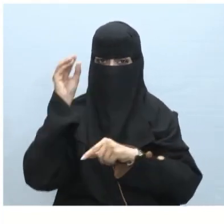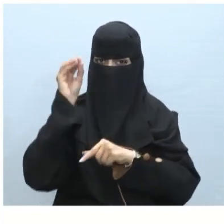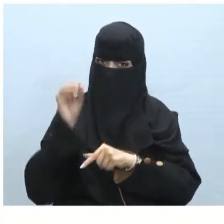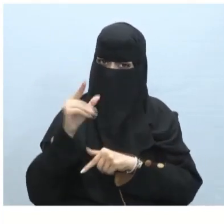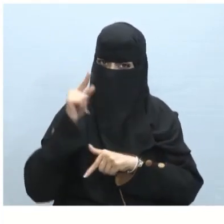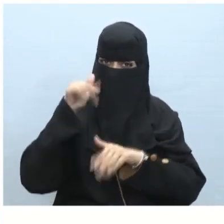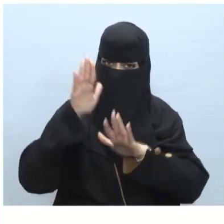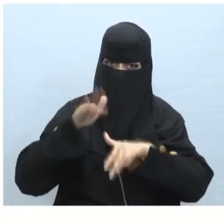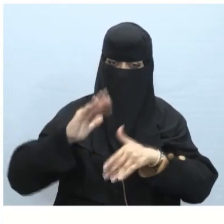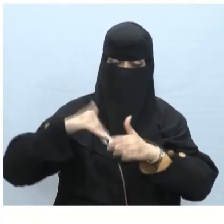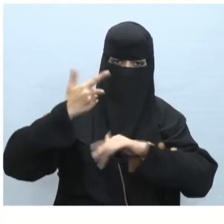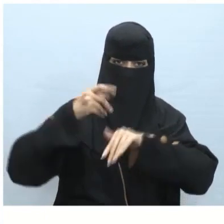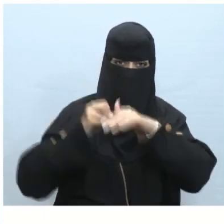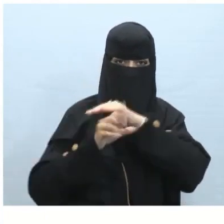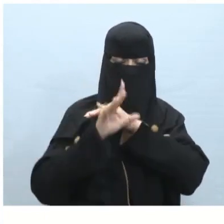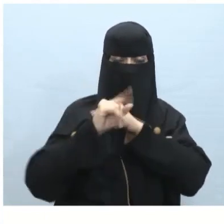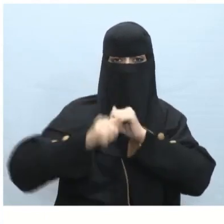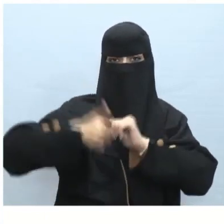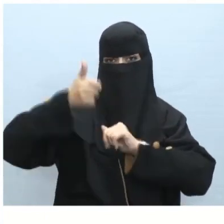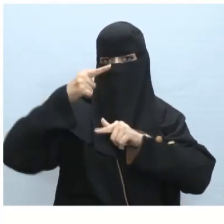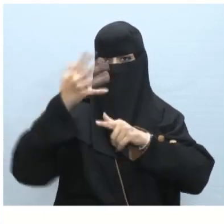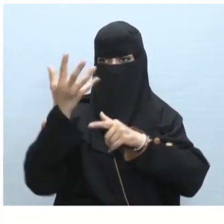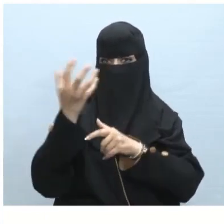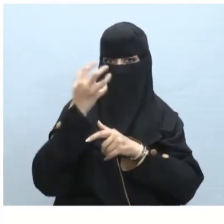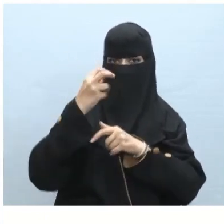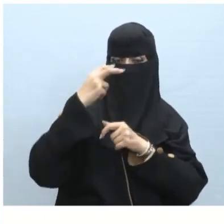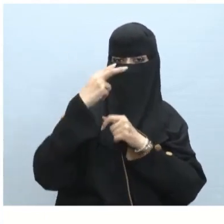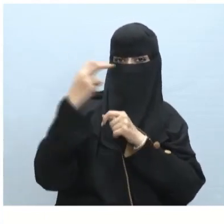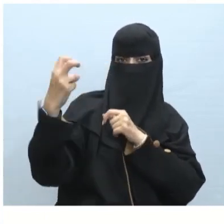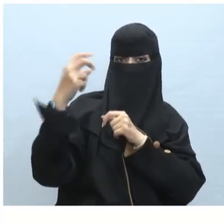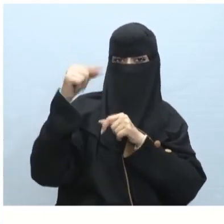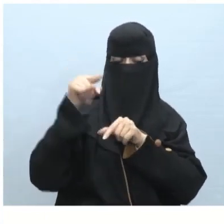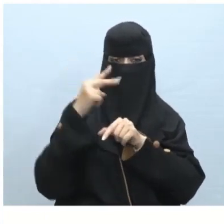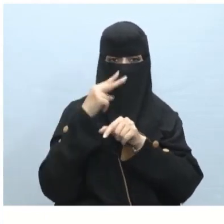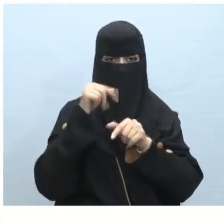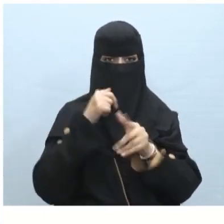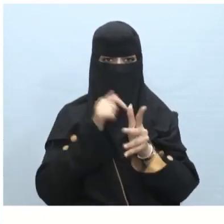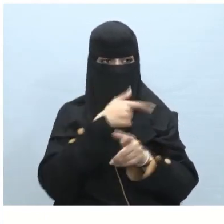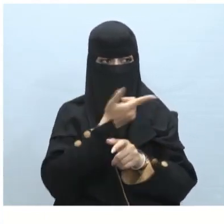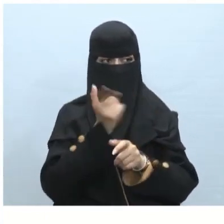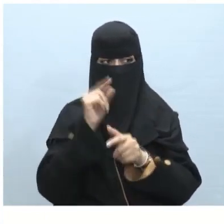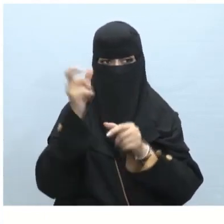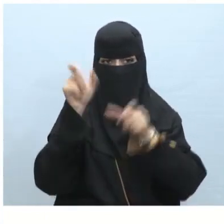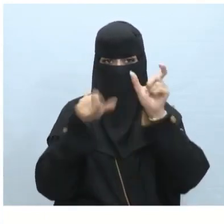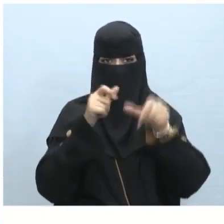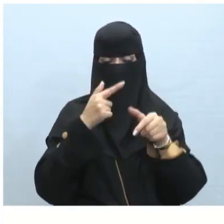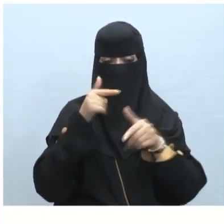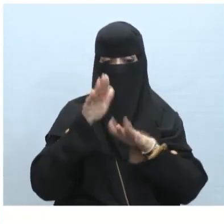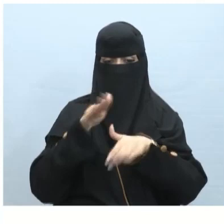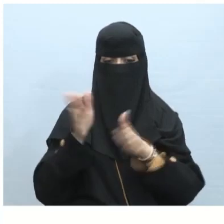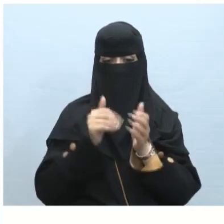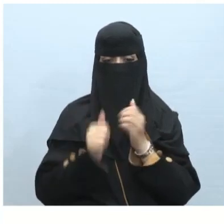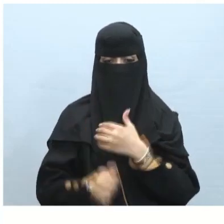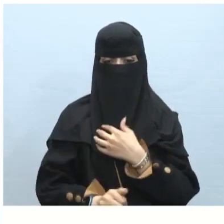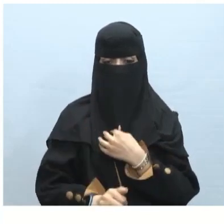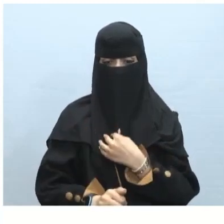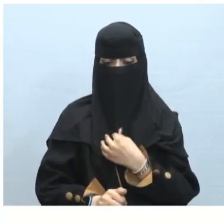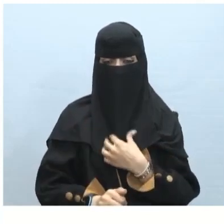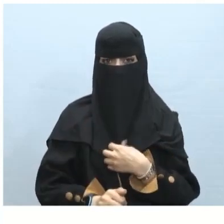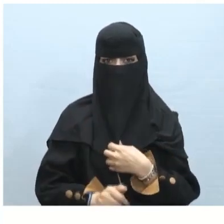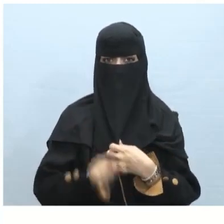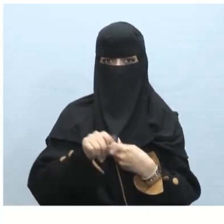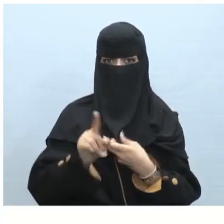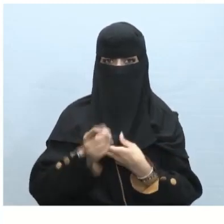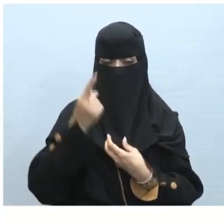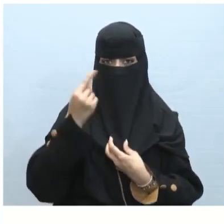لجعل عرضك التقديمي أكثر جاذبية للمشاهدة أو للجمهور أو للمشاهد أو للجمهور في